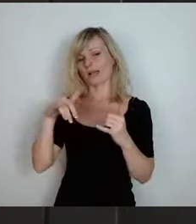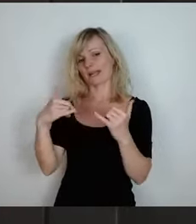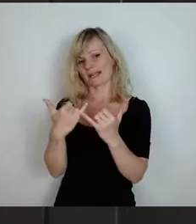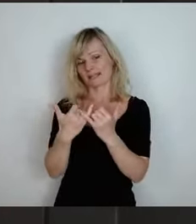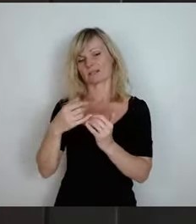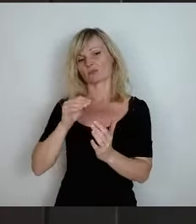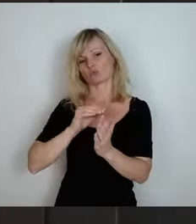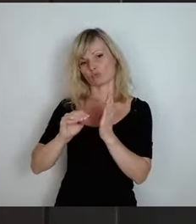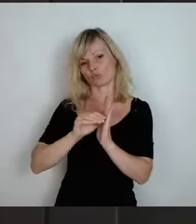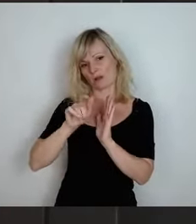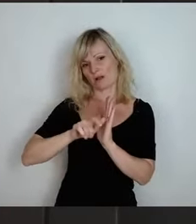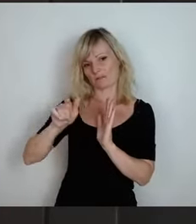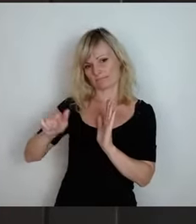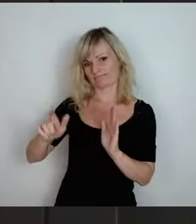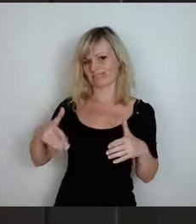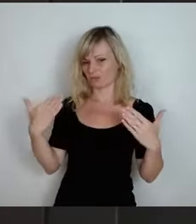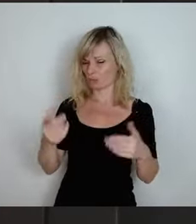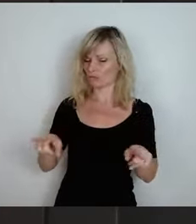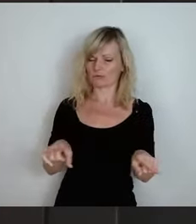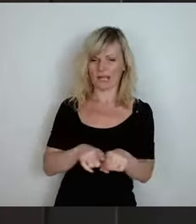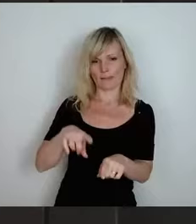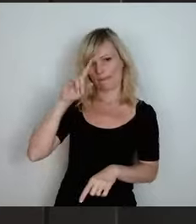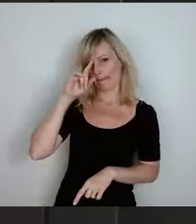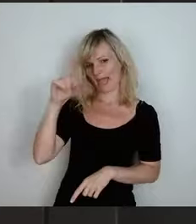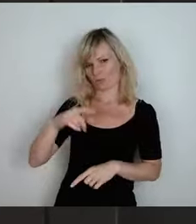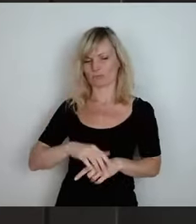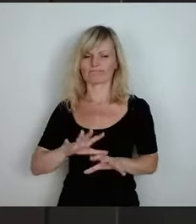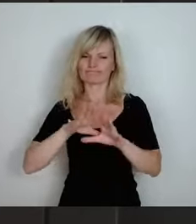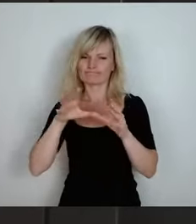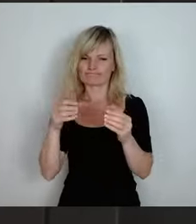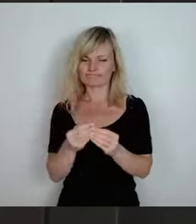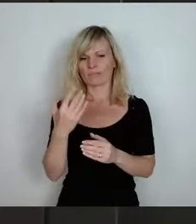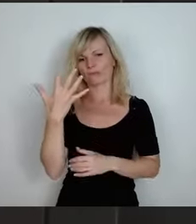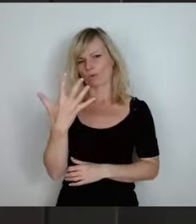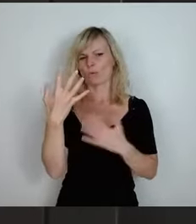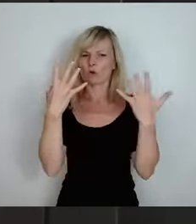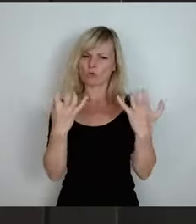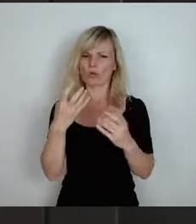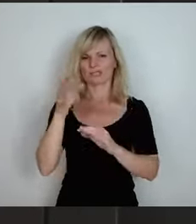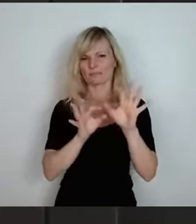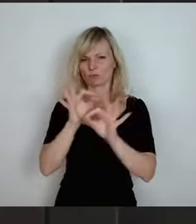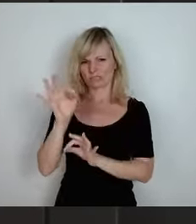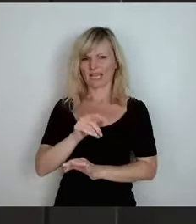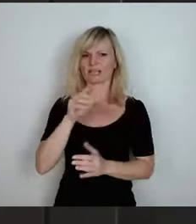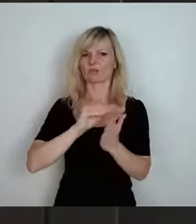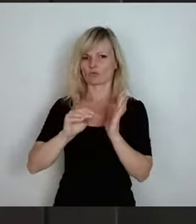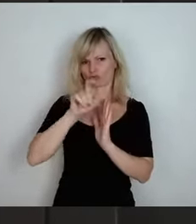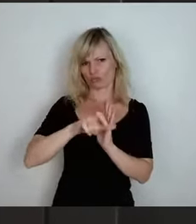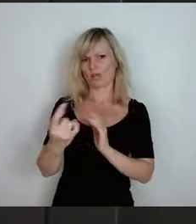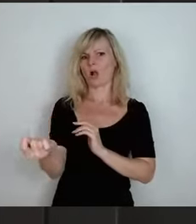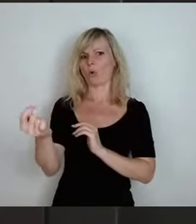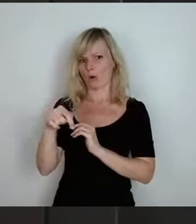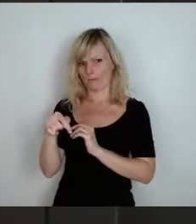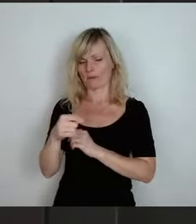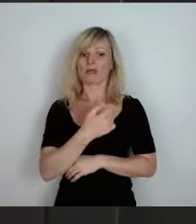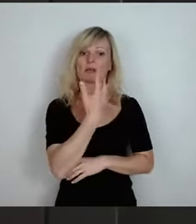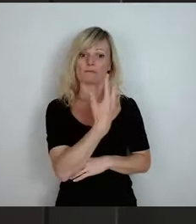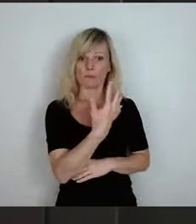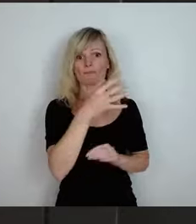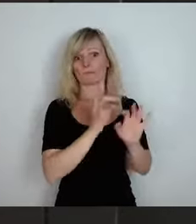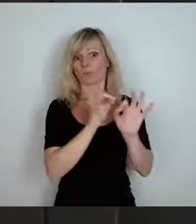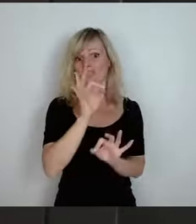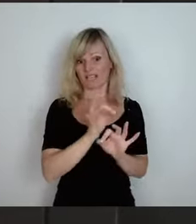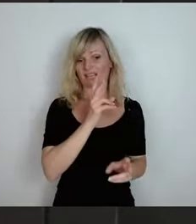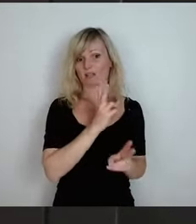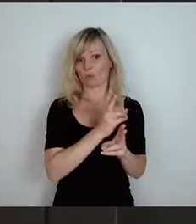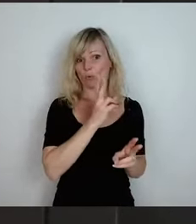Diesen Präsenzunterricht bei mir nehmen ungefähr 95 Prozent der Schüler war. Fünf Prozent der Schüler sind nach wie vor